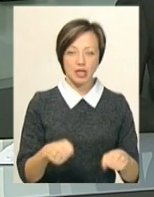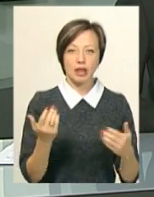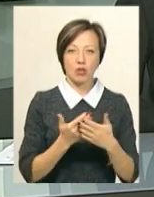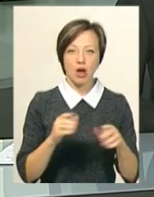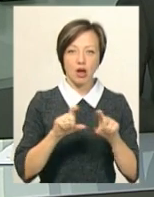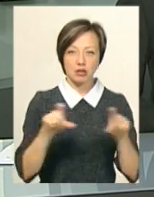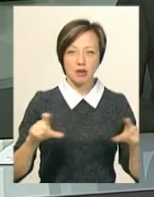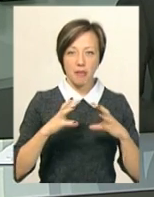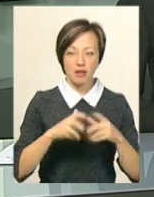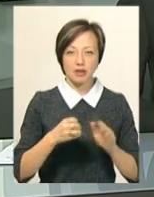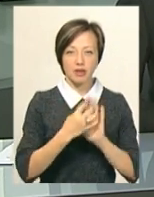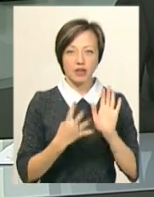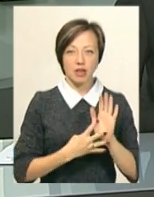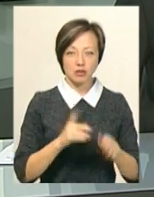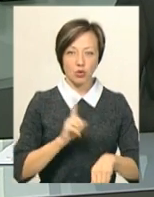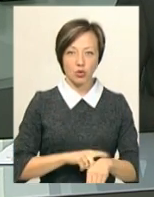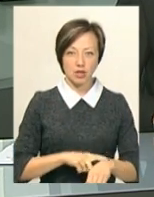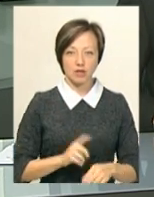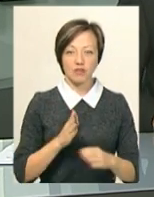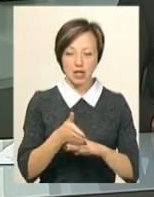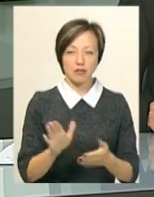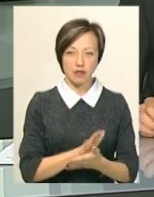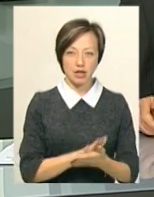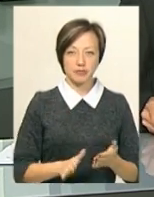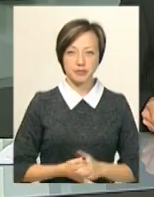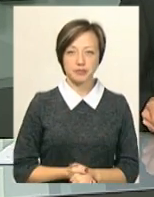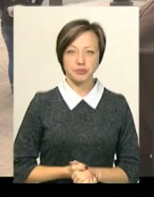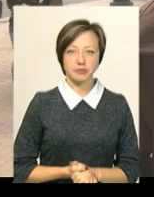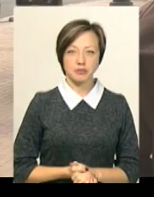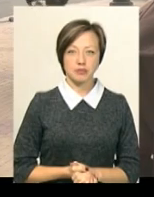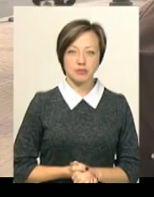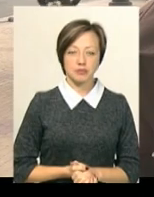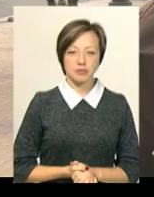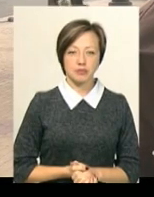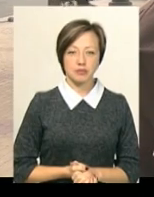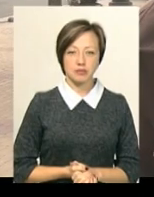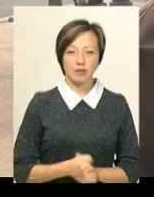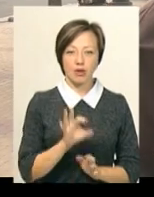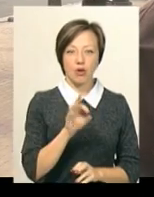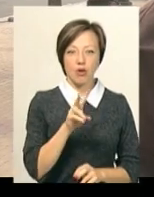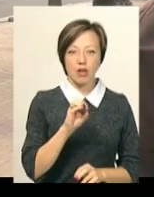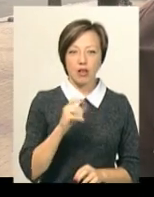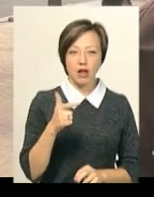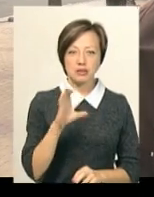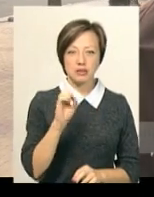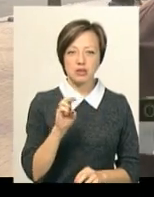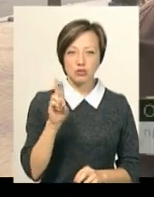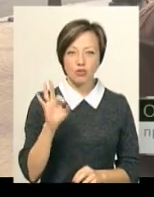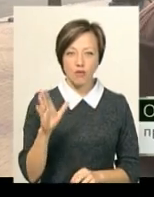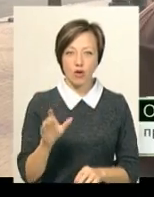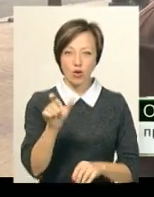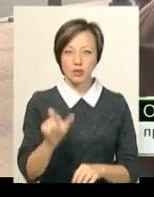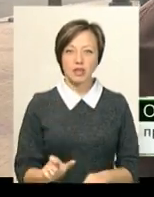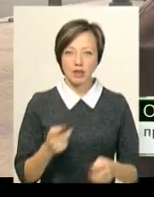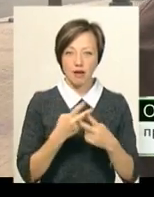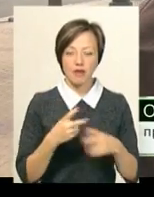кінотеатрі «Планета» о 19-й годині. Вхід вільний. Олег Сенцов – це людина, яка зараз на даний момент в